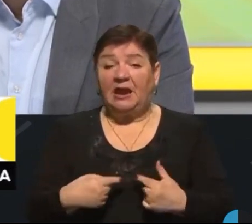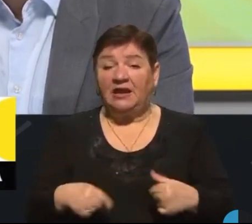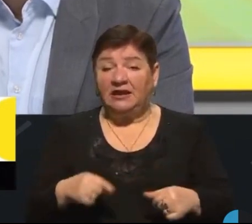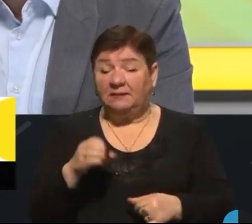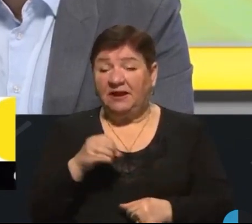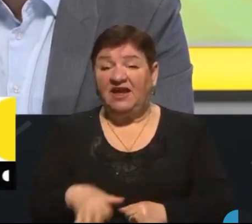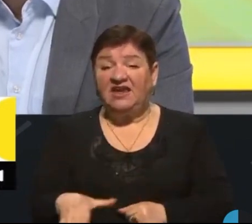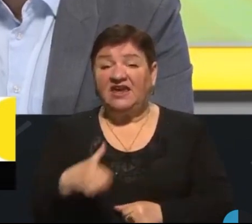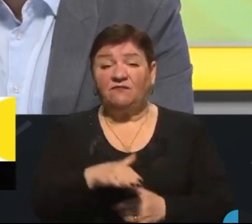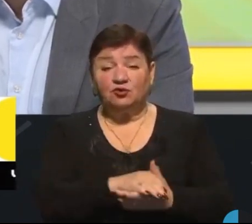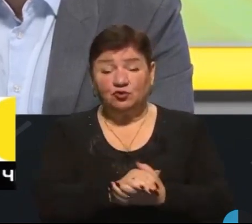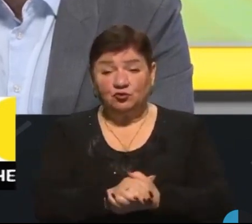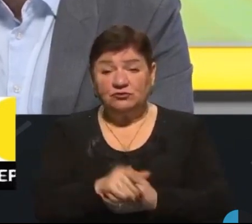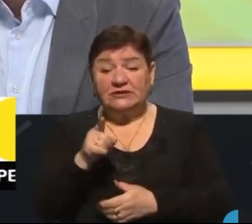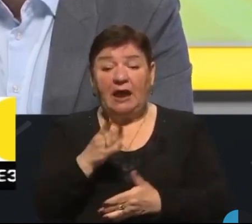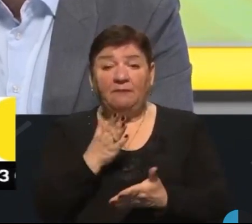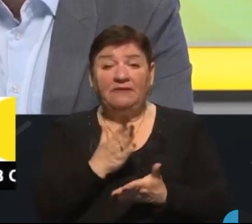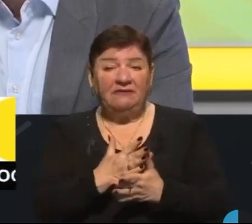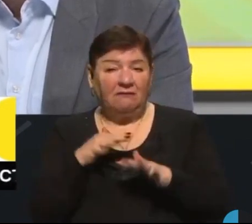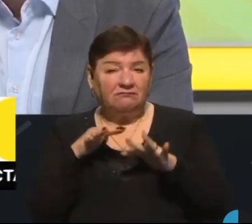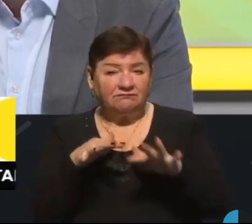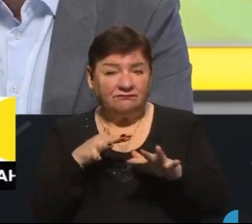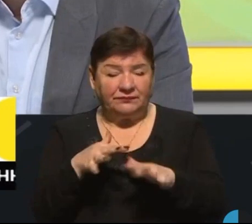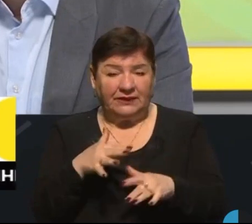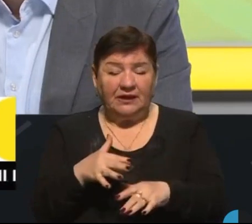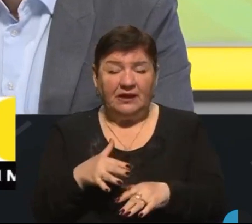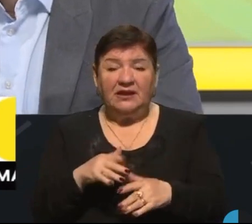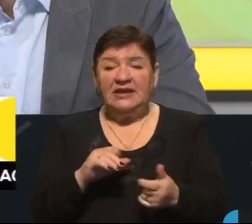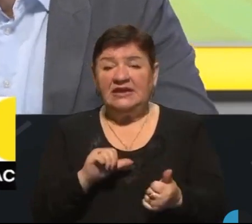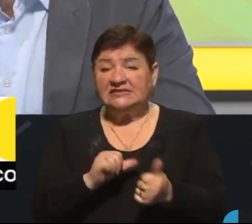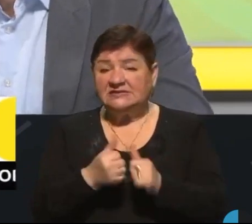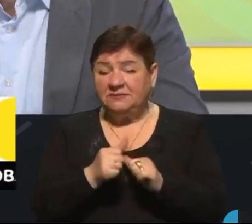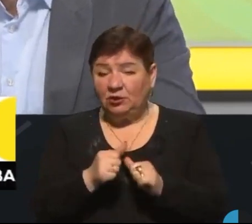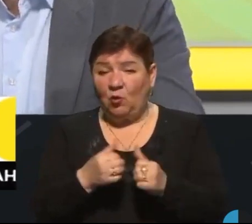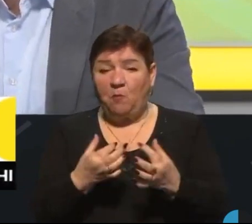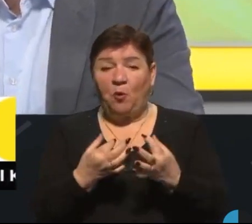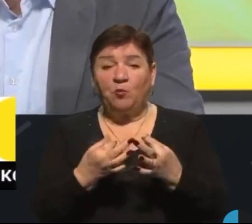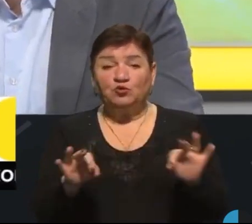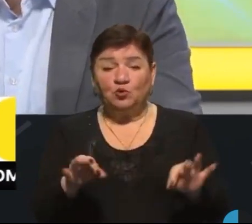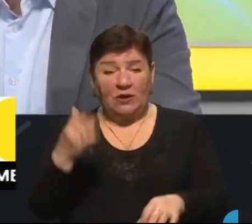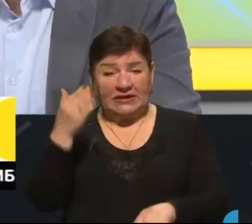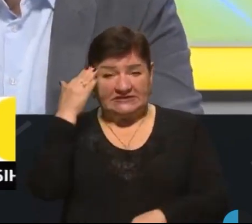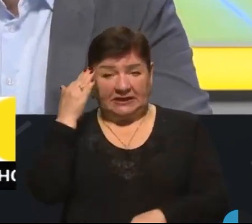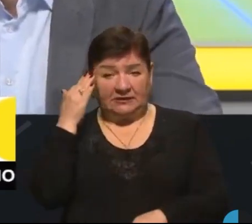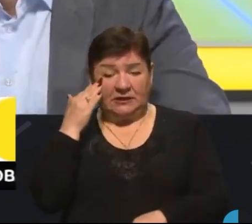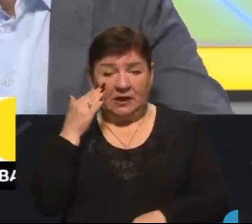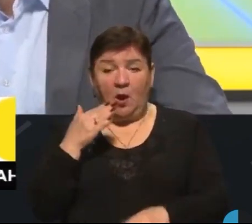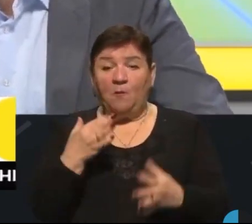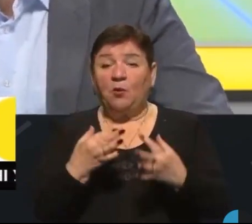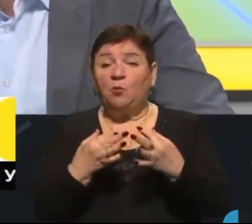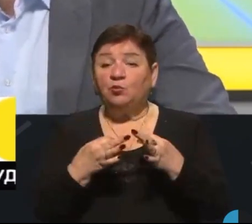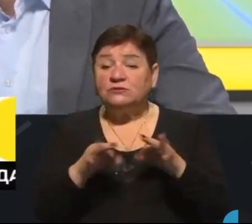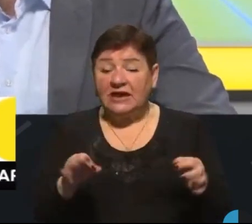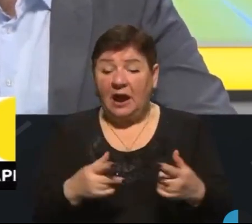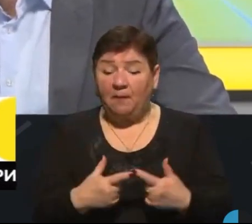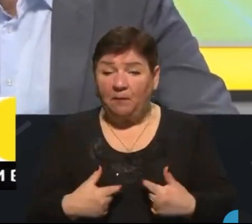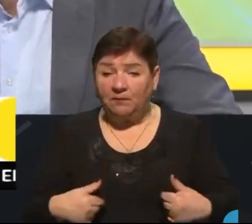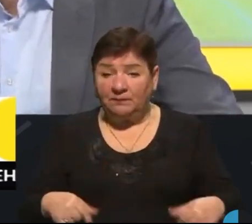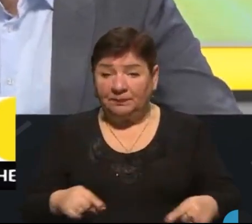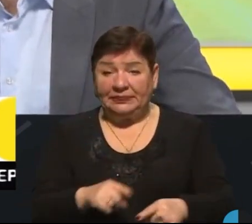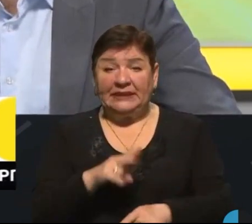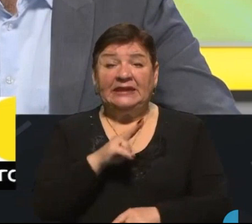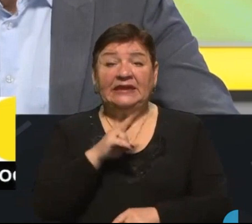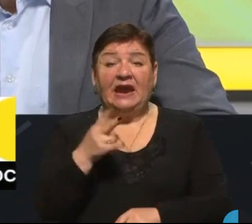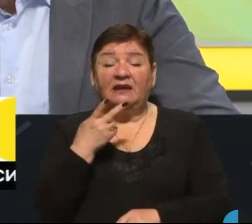Союзу, чи спостерігаєте там наплив і зміну пропускної здатності? Пропускна спроможність пунктів пропуску, вона як